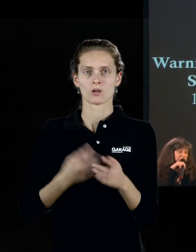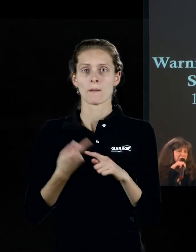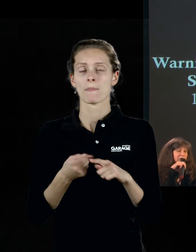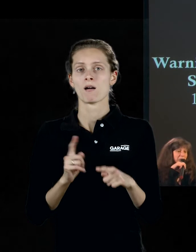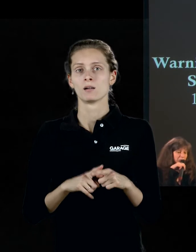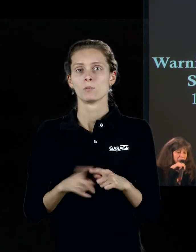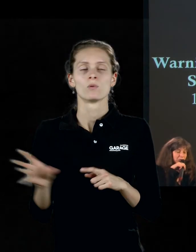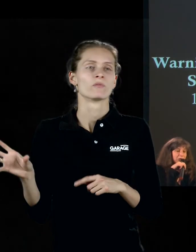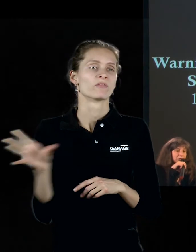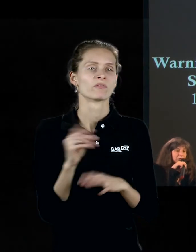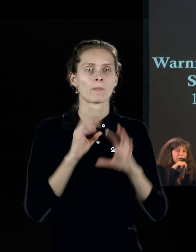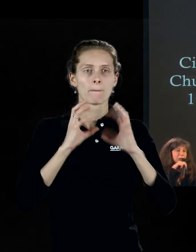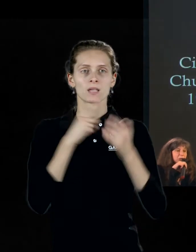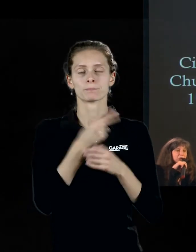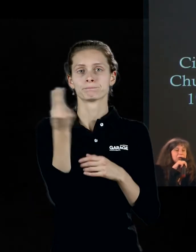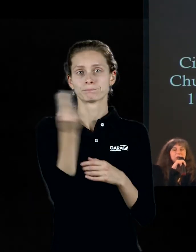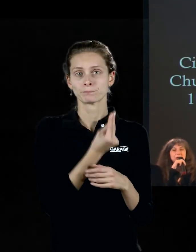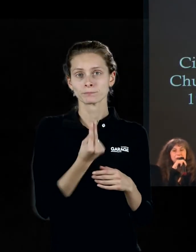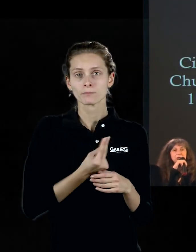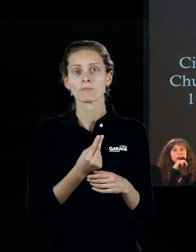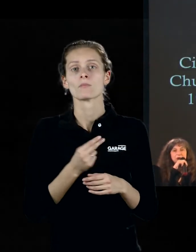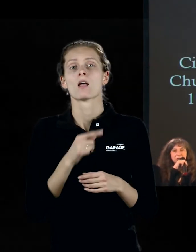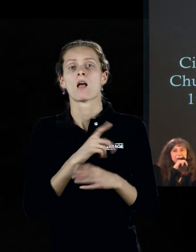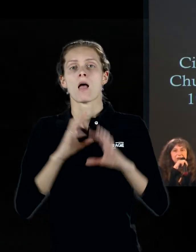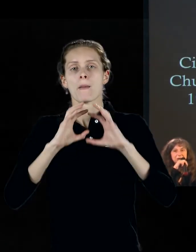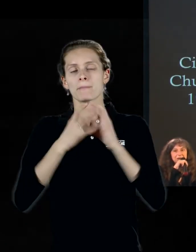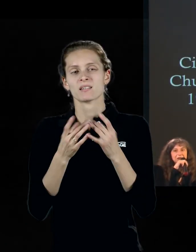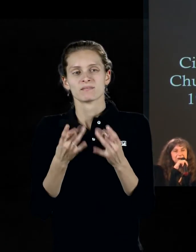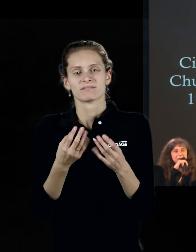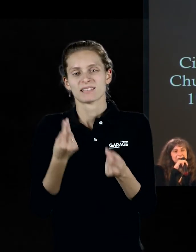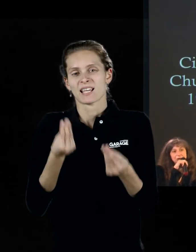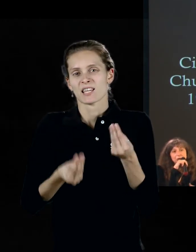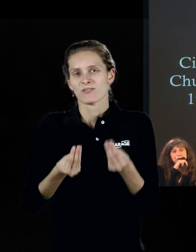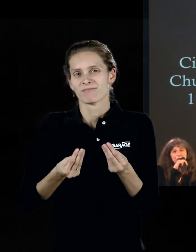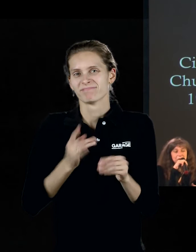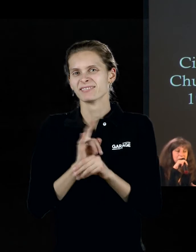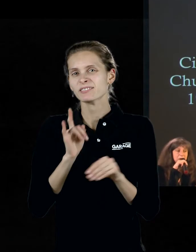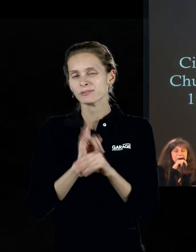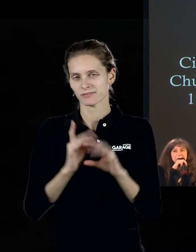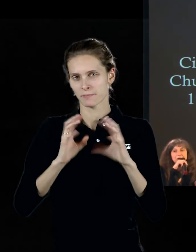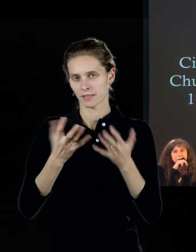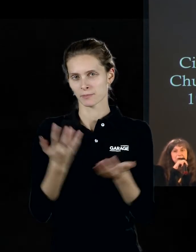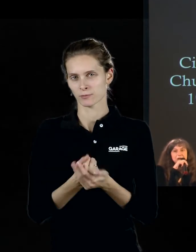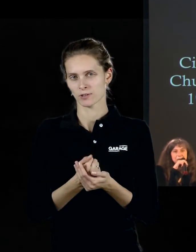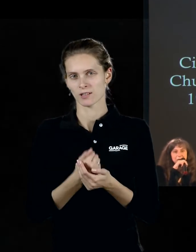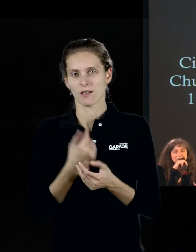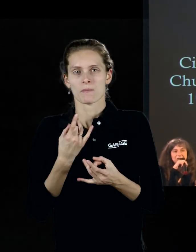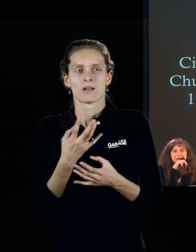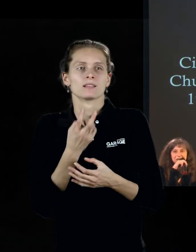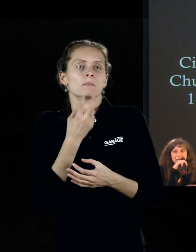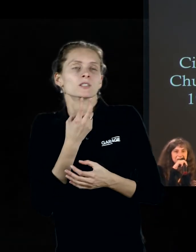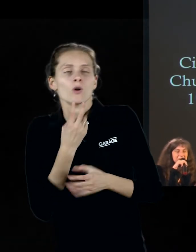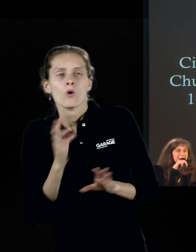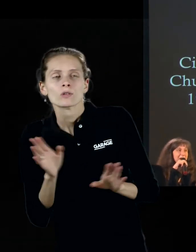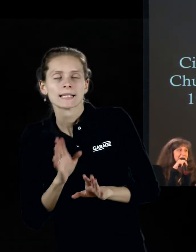миры, которые он рисует, это миры немножко игрушечные, миры не в самом деле, что миры игрушечные, потому что они потому что они смешные, не потому что они